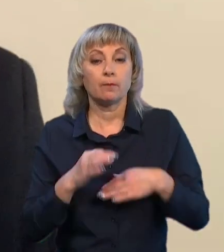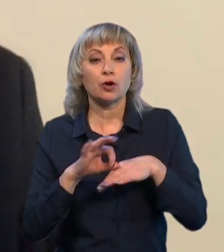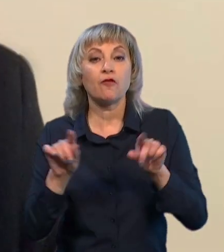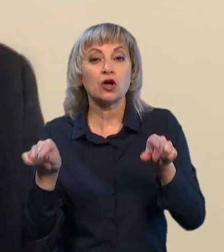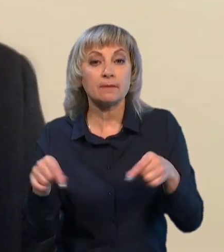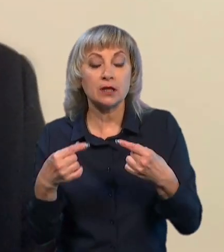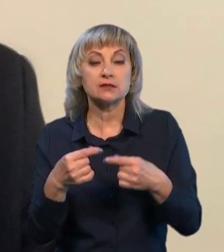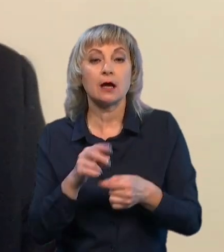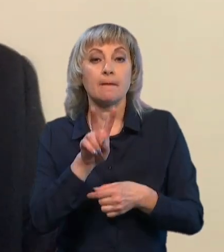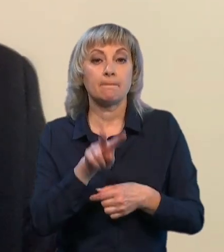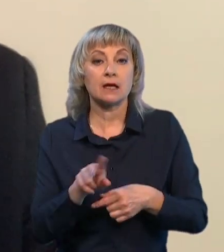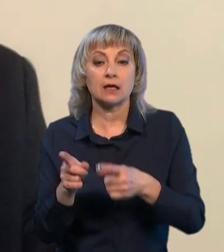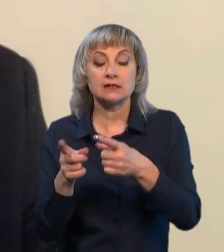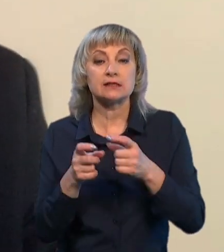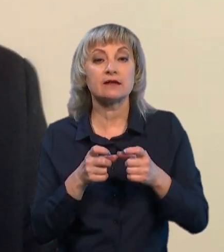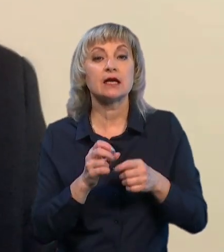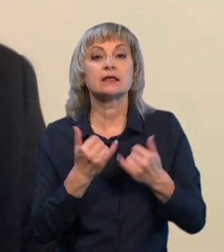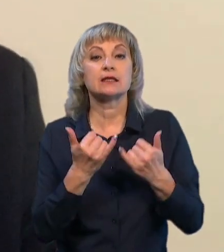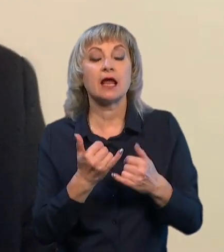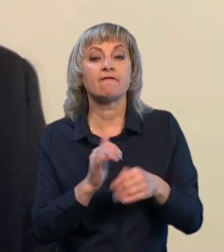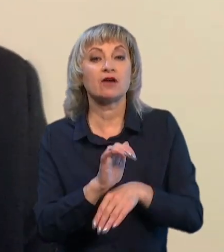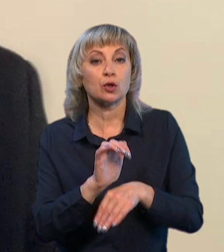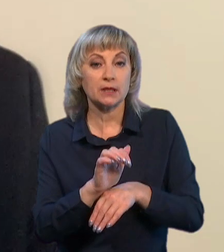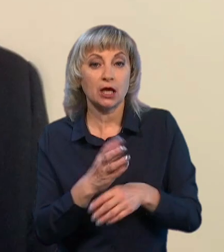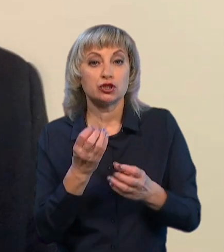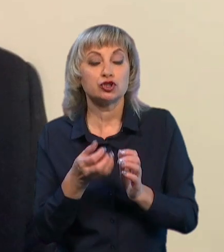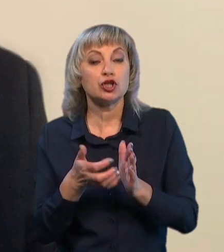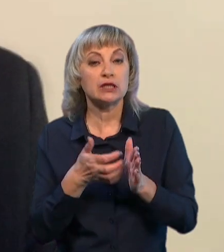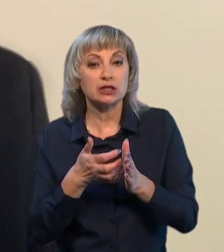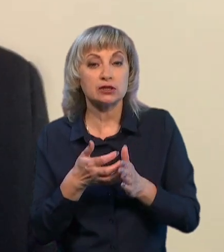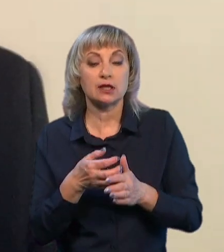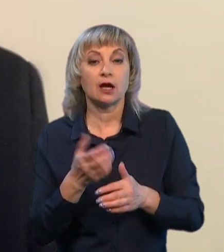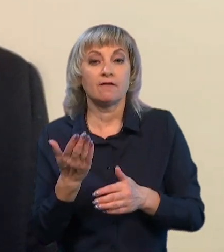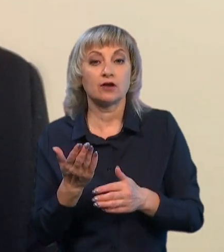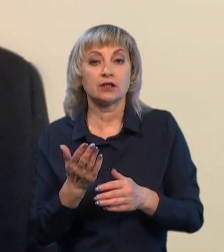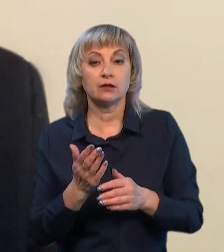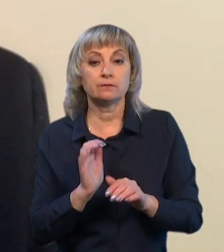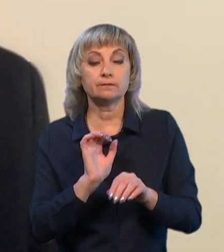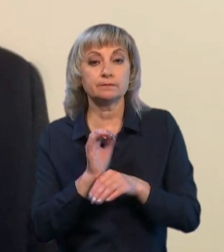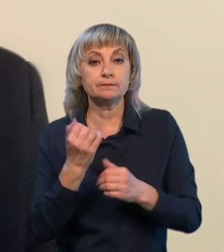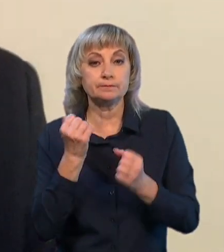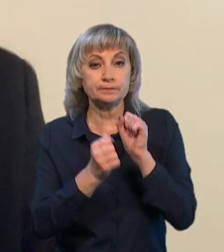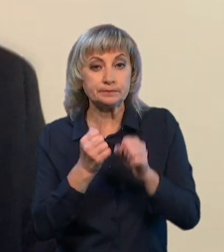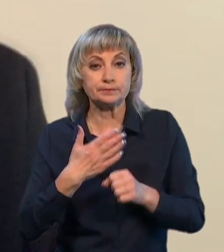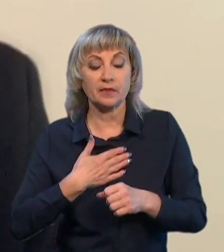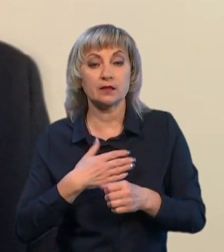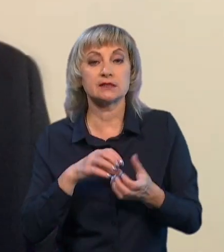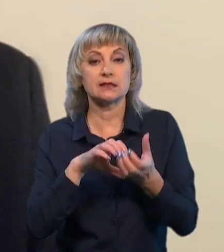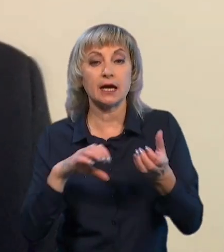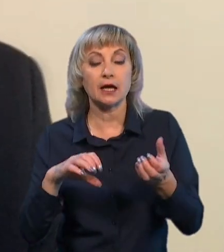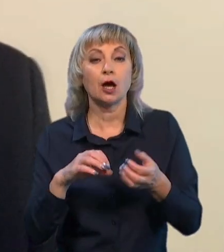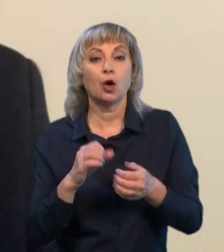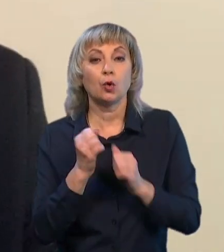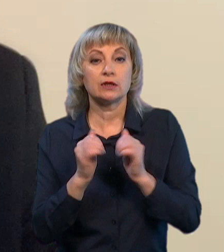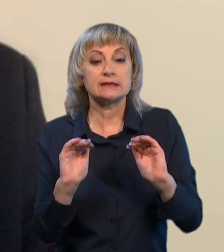і паралельно задіюють для виробництва. Ну, і ще не достає. Вони заливали нас себе снарядами, ударами, тепер вже з меншогось